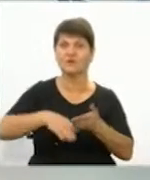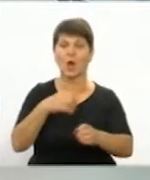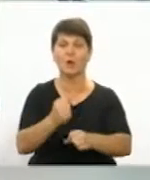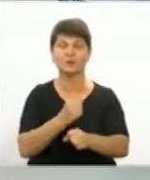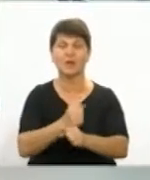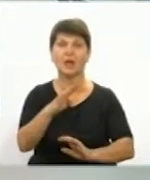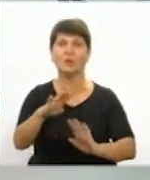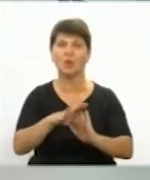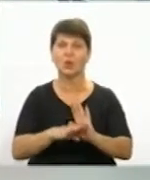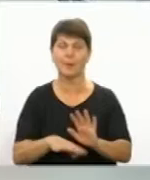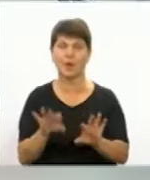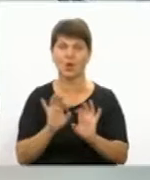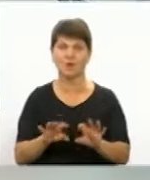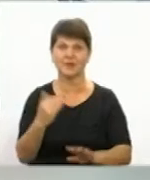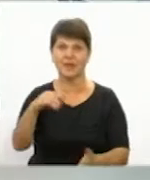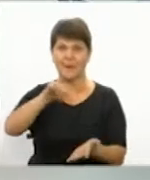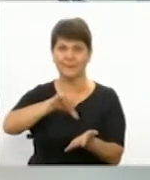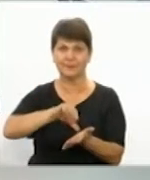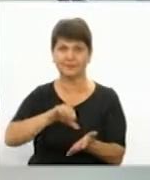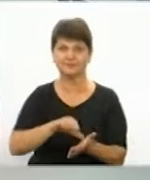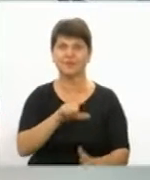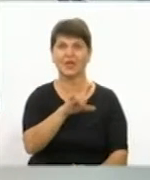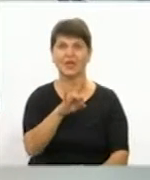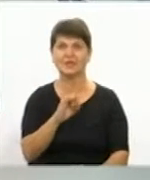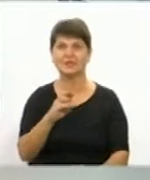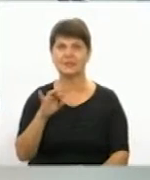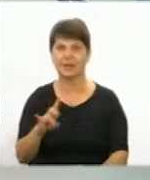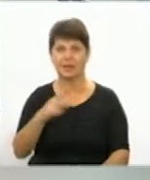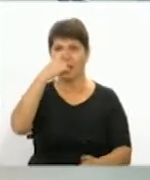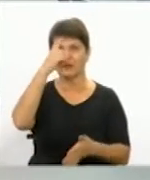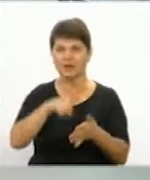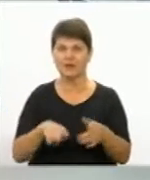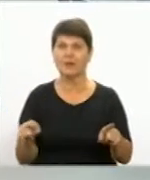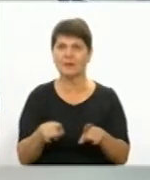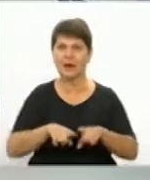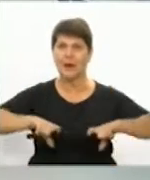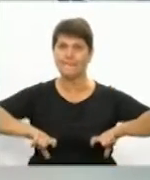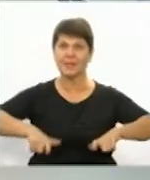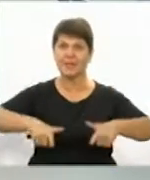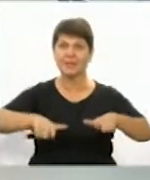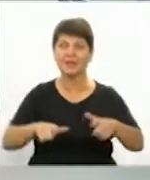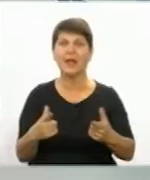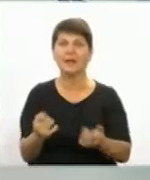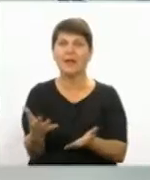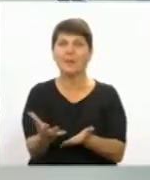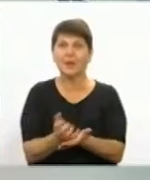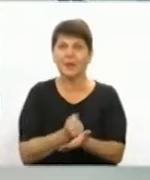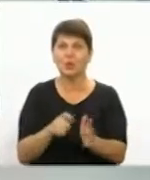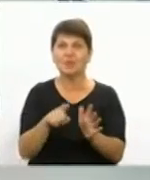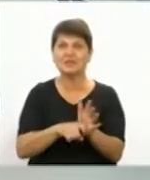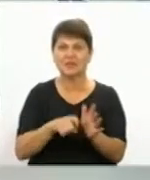програми, розповів їхній представник Юрг Крістен. Чи надійна така плитка і де для неї беруть сміття – Ольга Орел